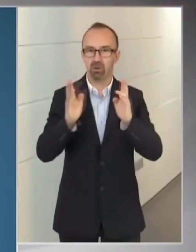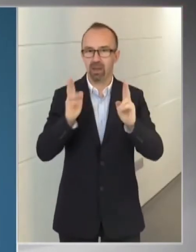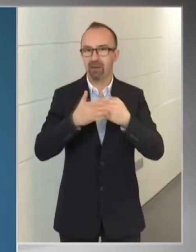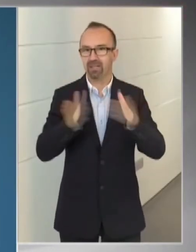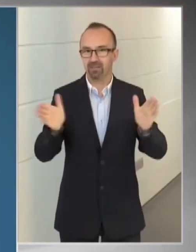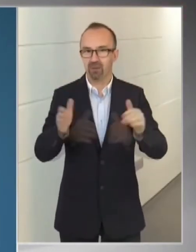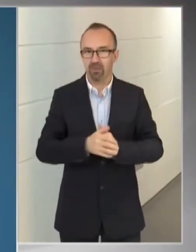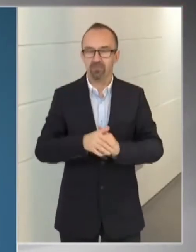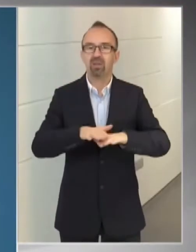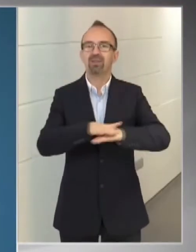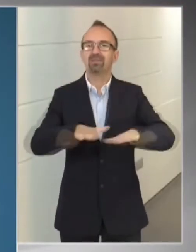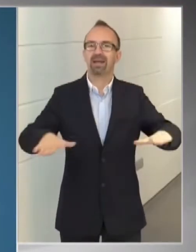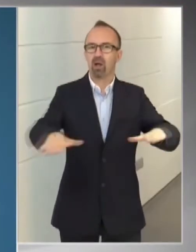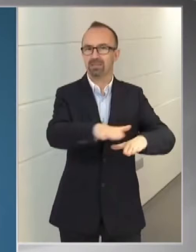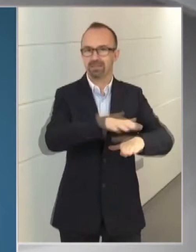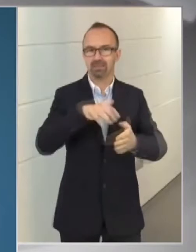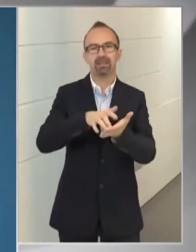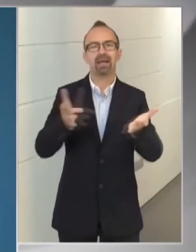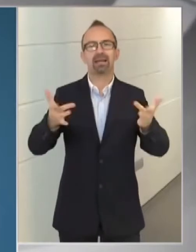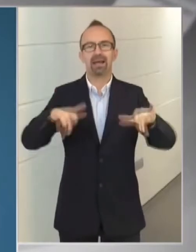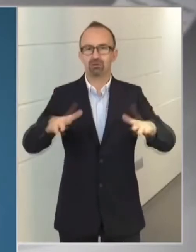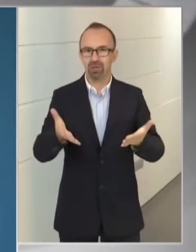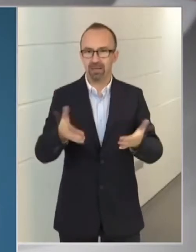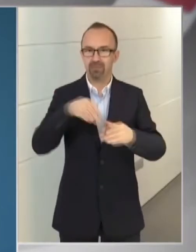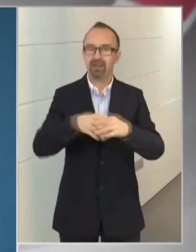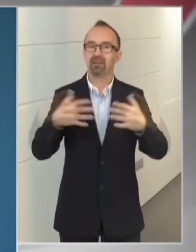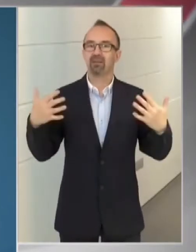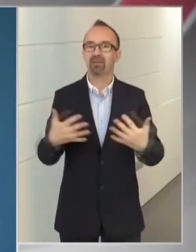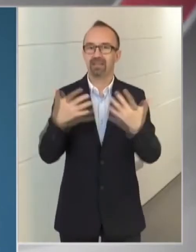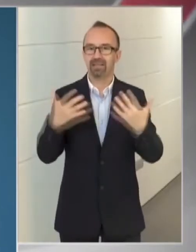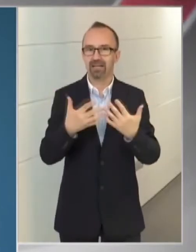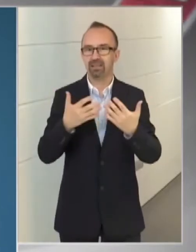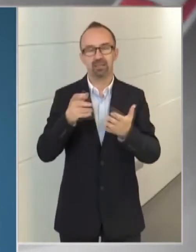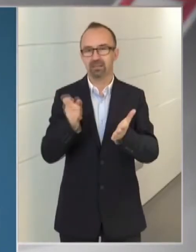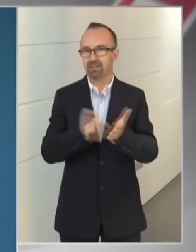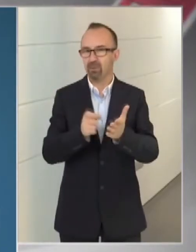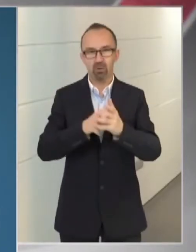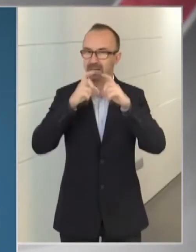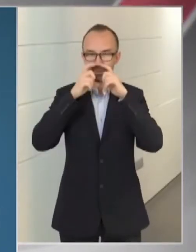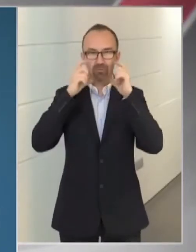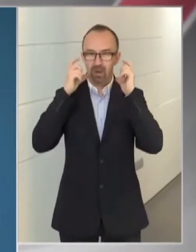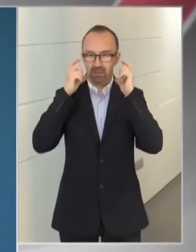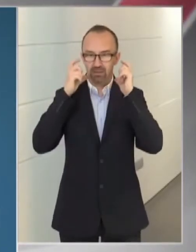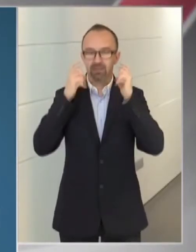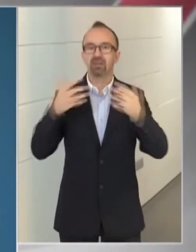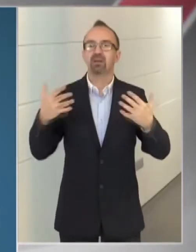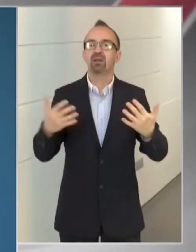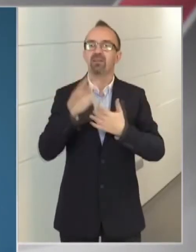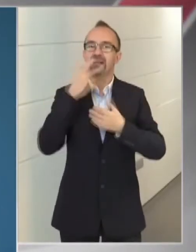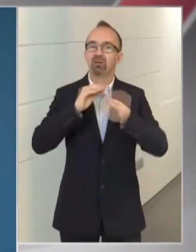nyitva. A teraszokon, illetve a kerthelységekben tartózkodó vendégeknek nem kell viselni a maszkot. A